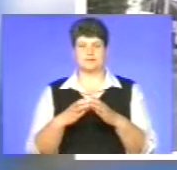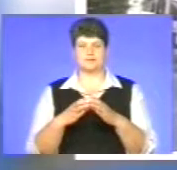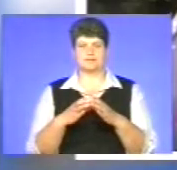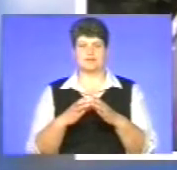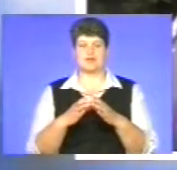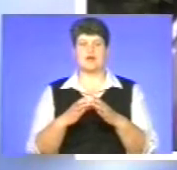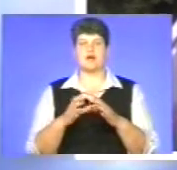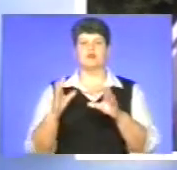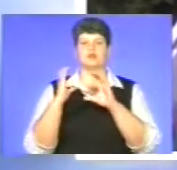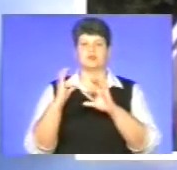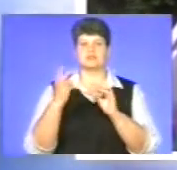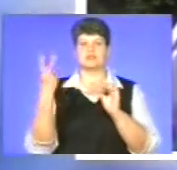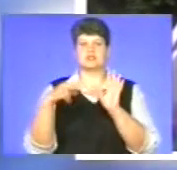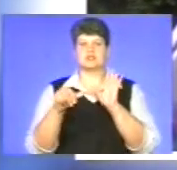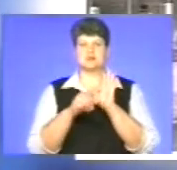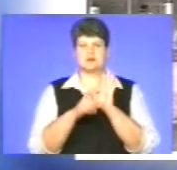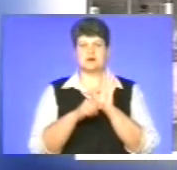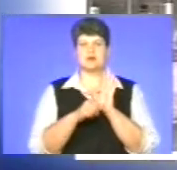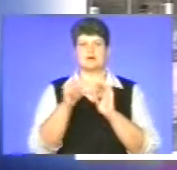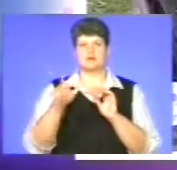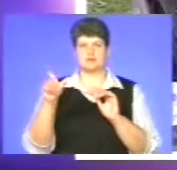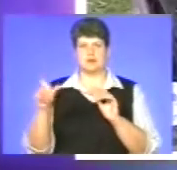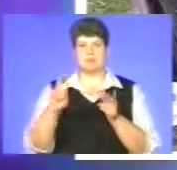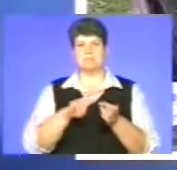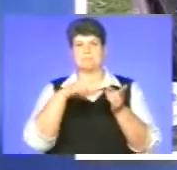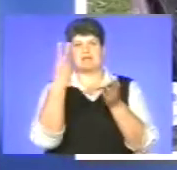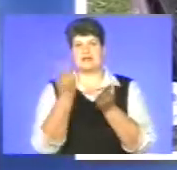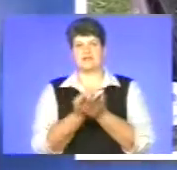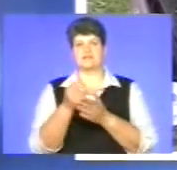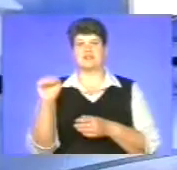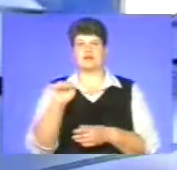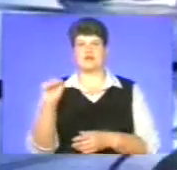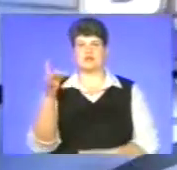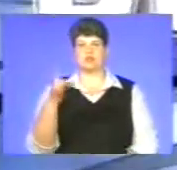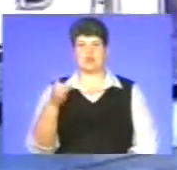автобус із 26 пасажирами перекинувся у Теребовлянському районі.